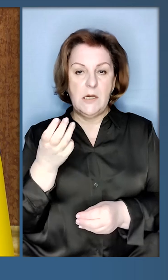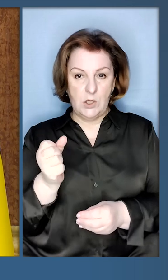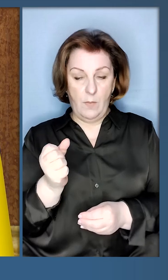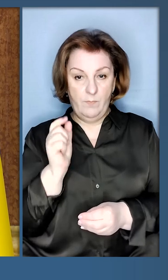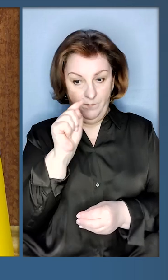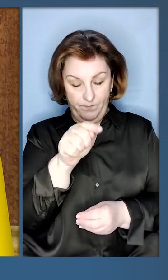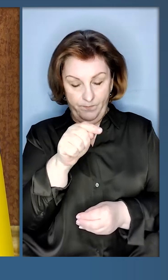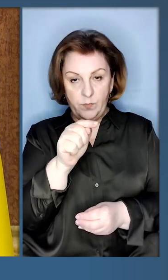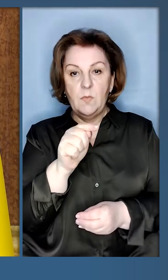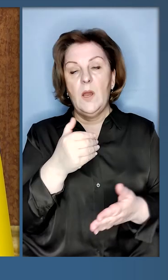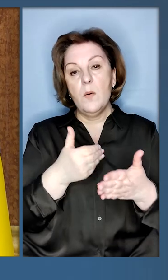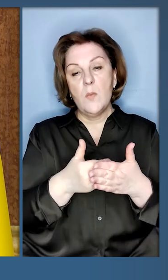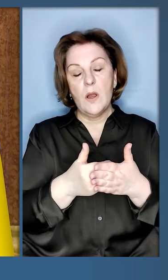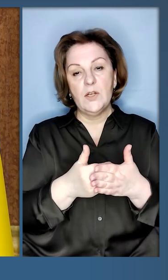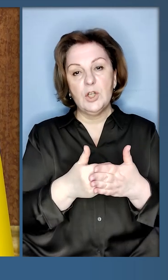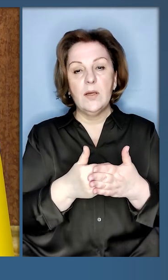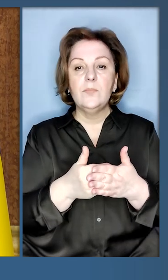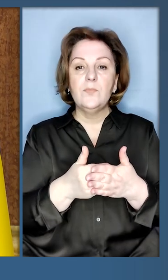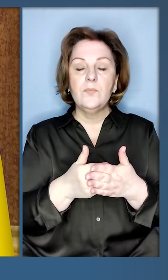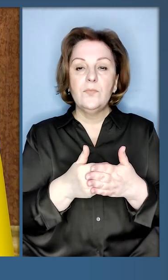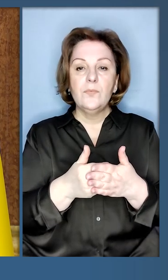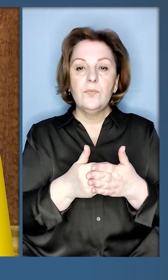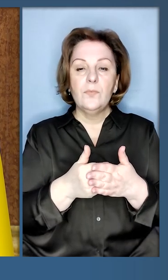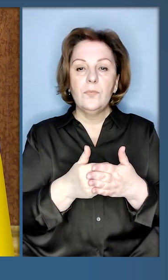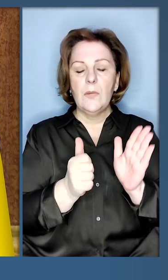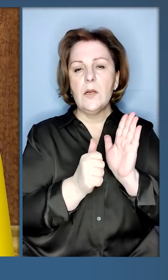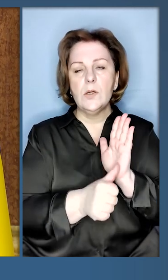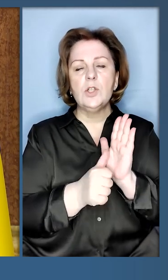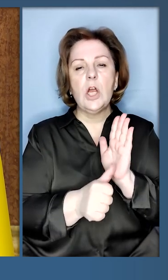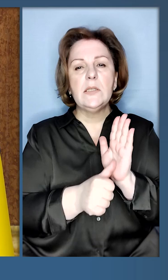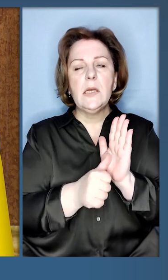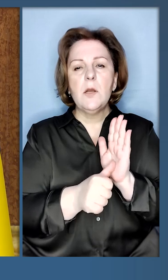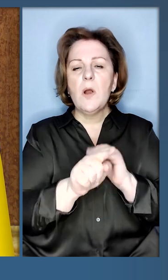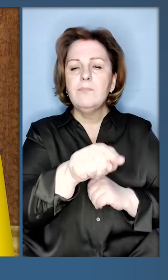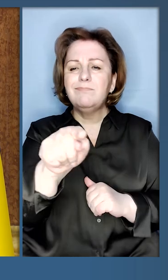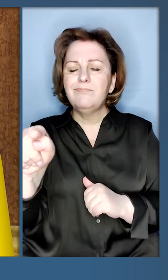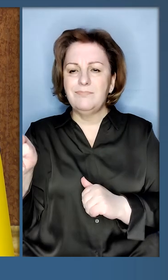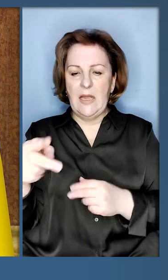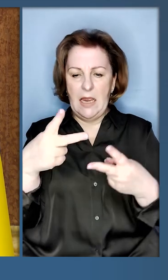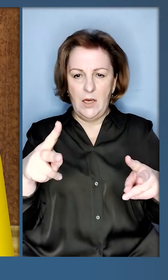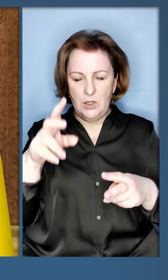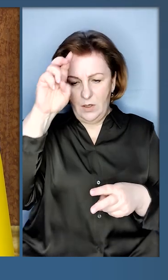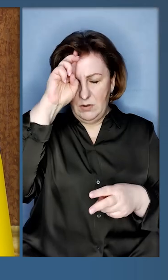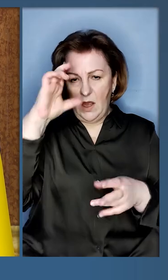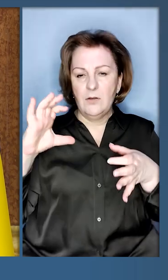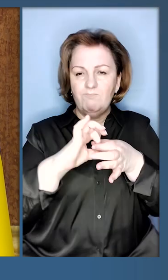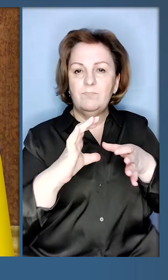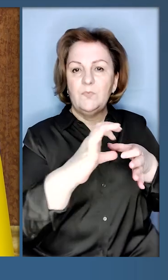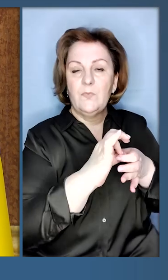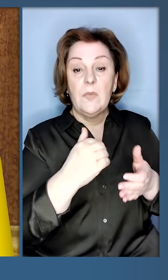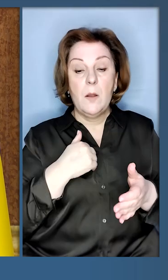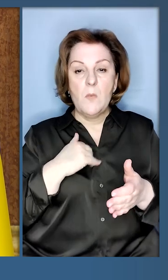Америки, майже 60 іншими державами ми